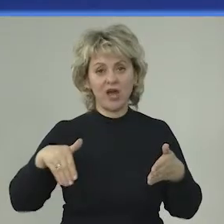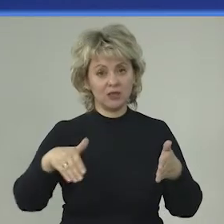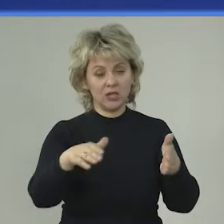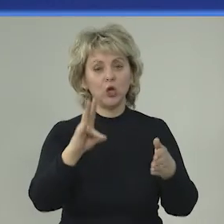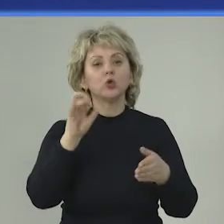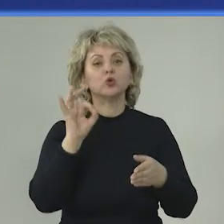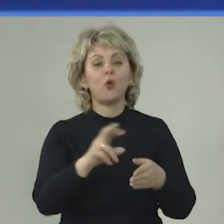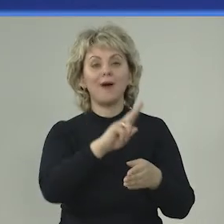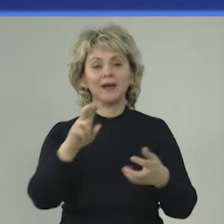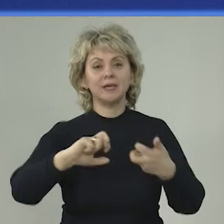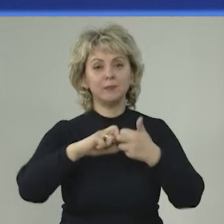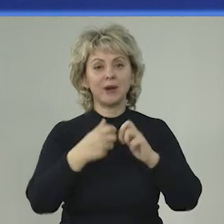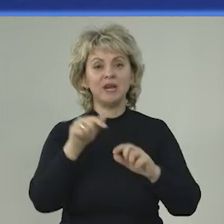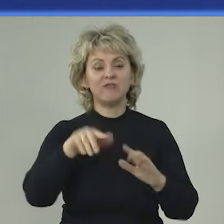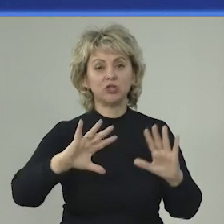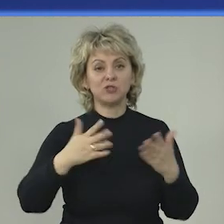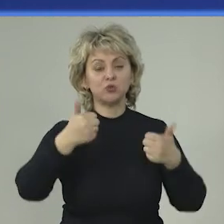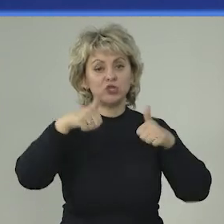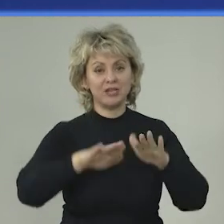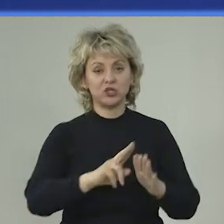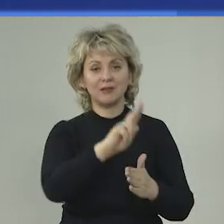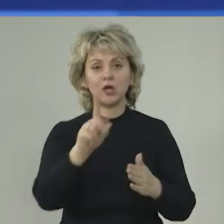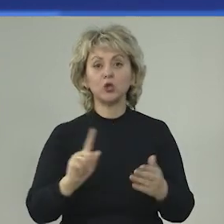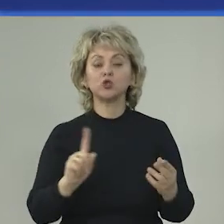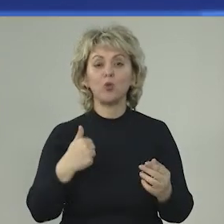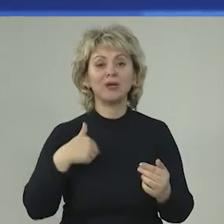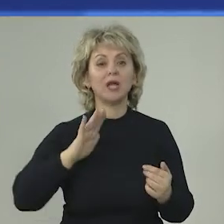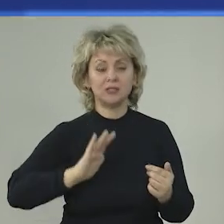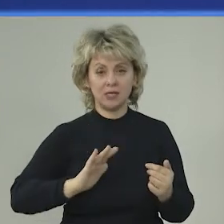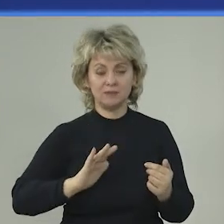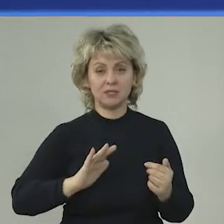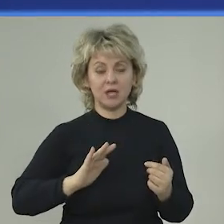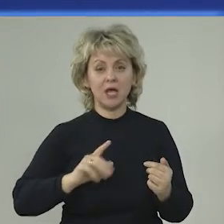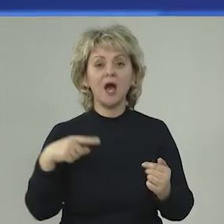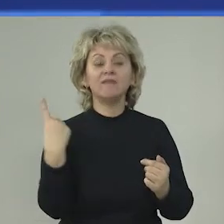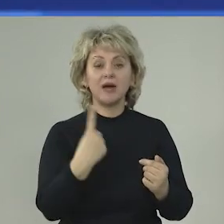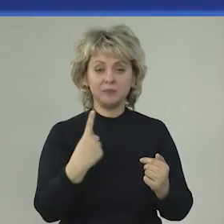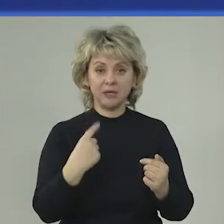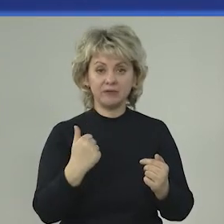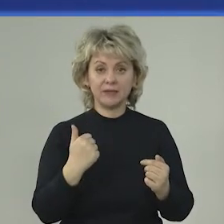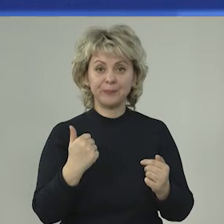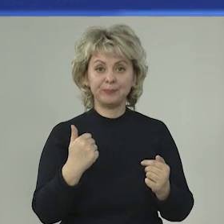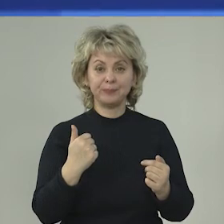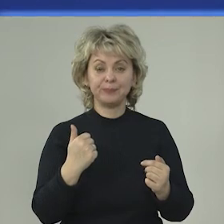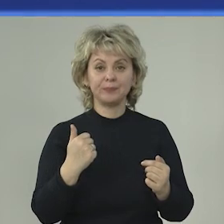Но какие проблемы в этом случае решаются, на что мы надеемся? Во-первых,